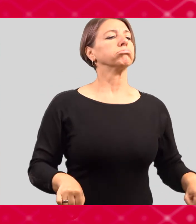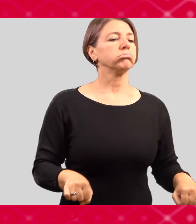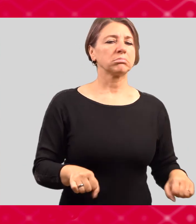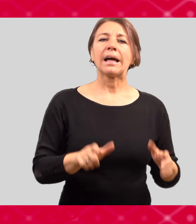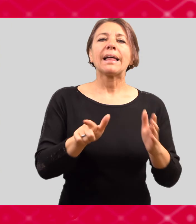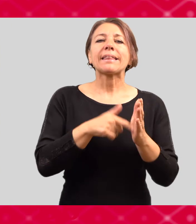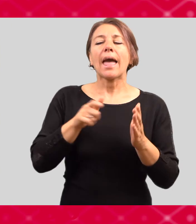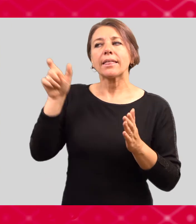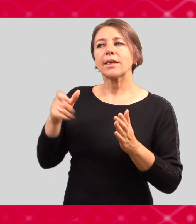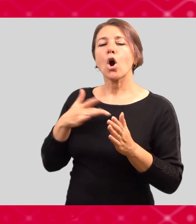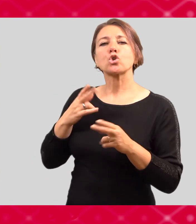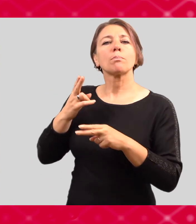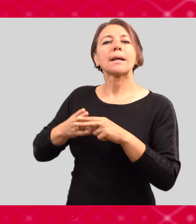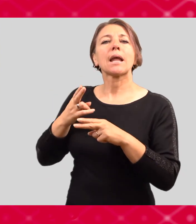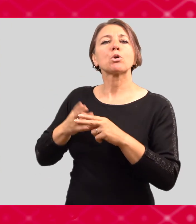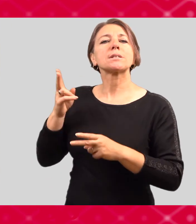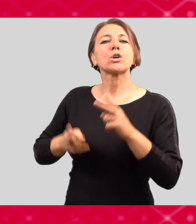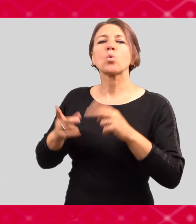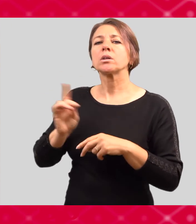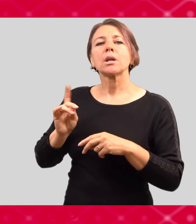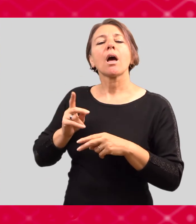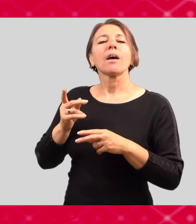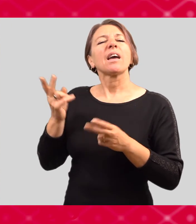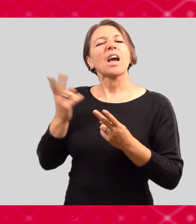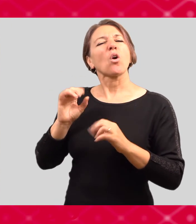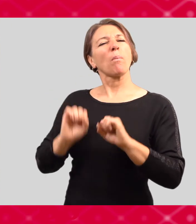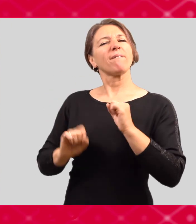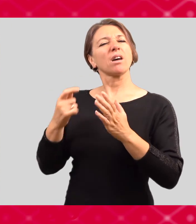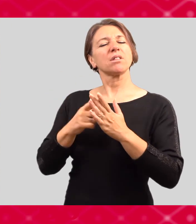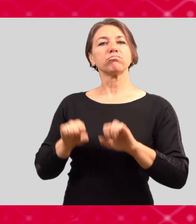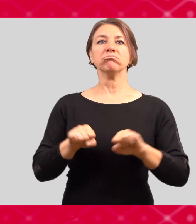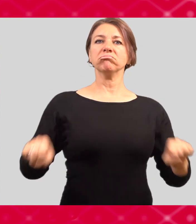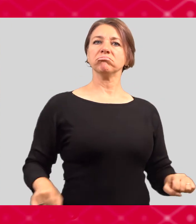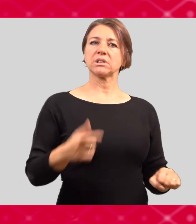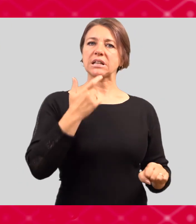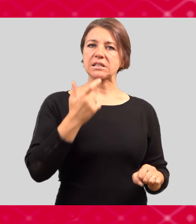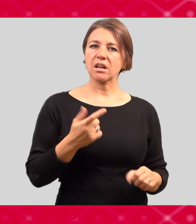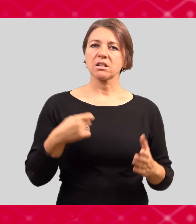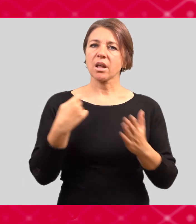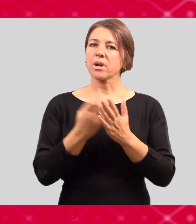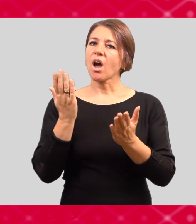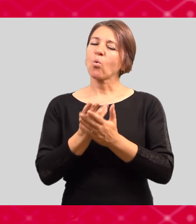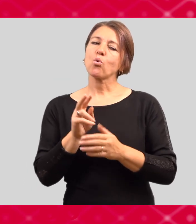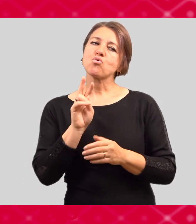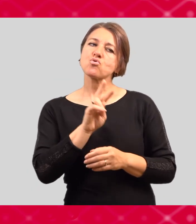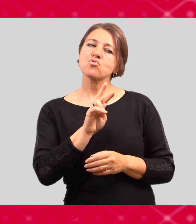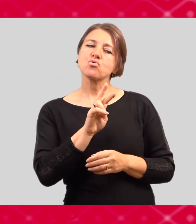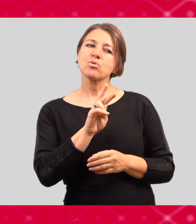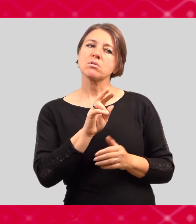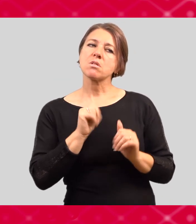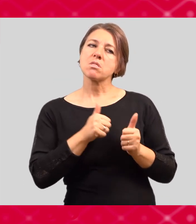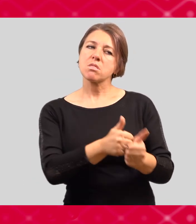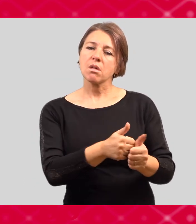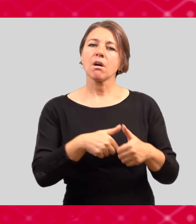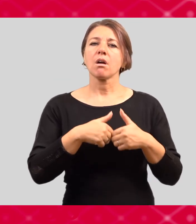využívání gendrových stereotypů. Co konkrétně to může znamenat? Tady jsem uvedla výčet